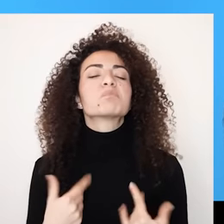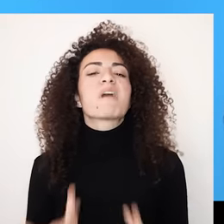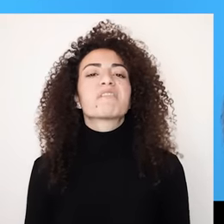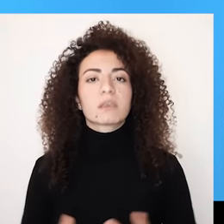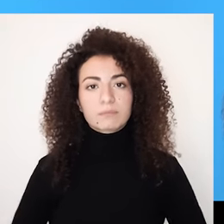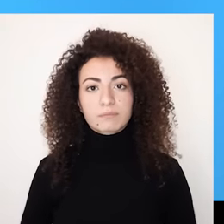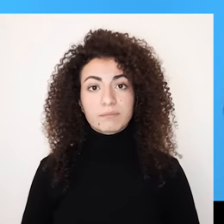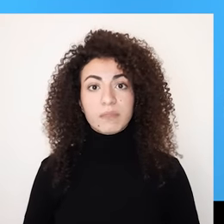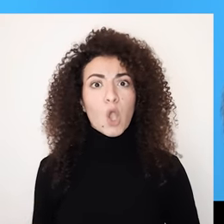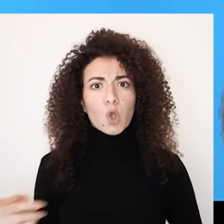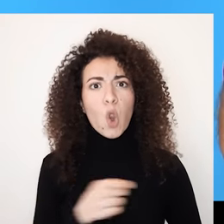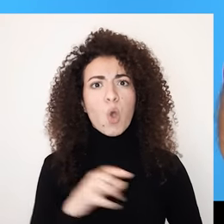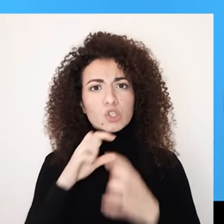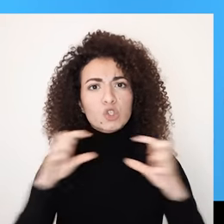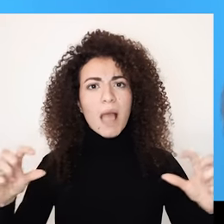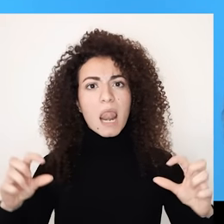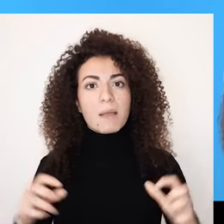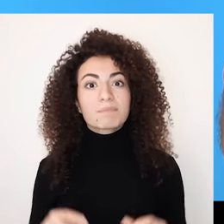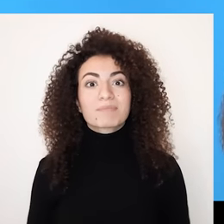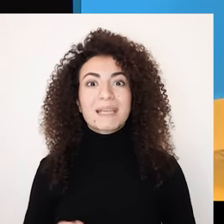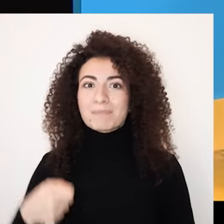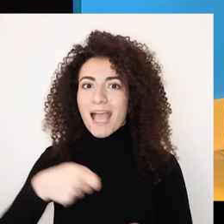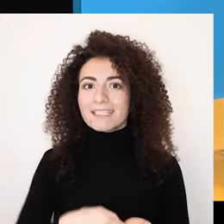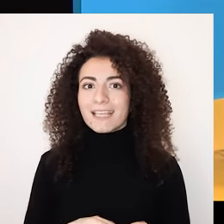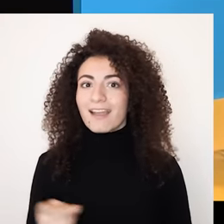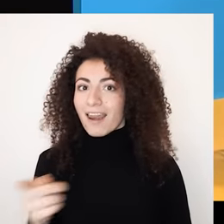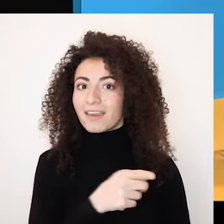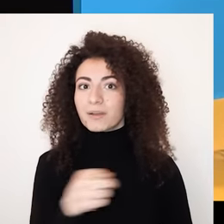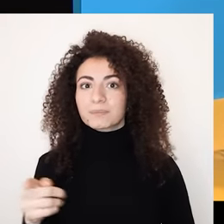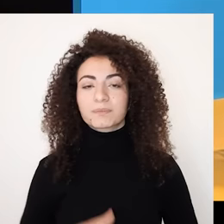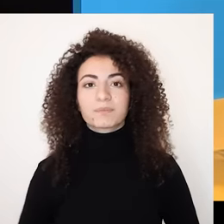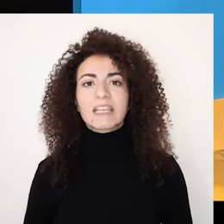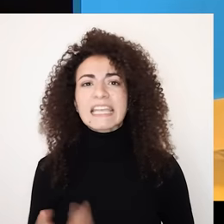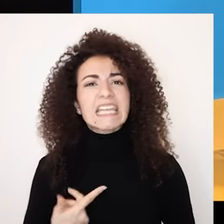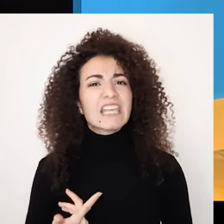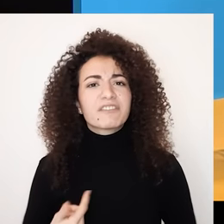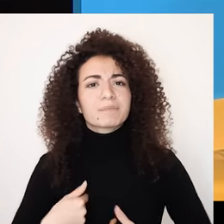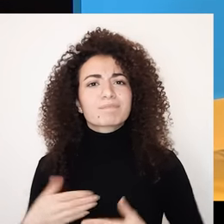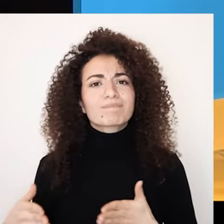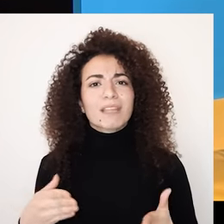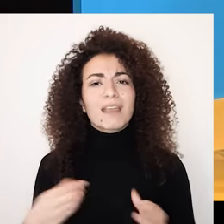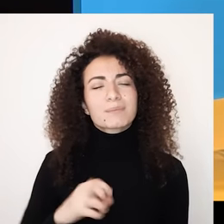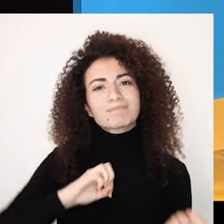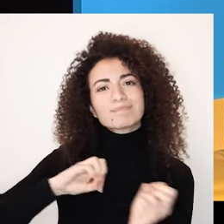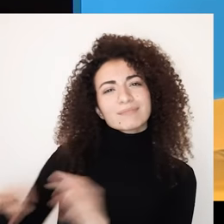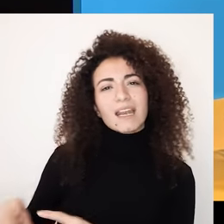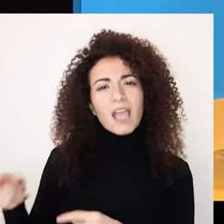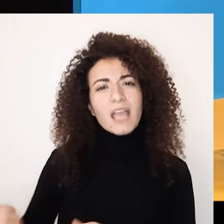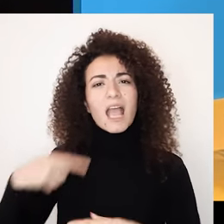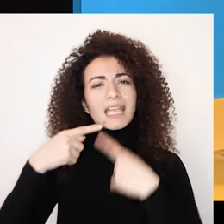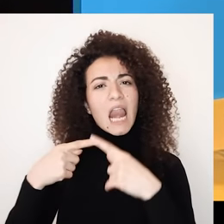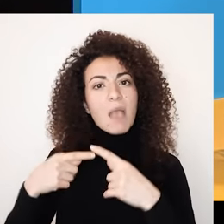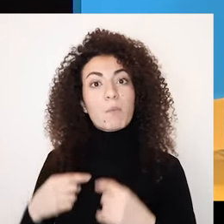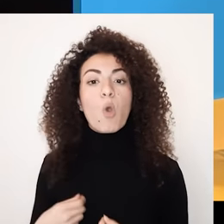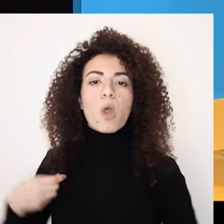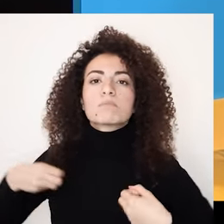القاسية ممكن تلمس كل إمرأة معنا اليوم بطريقة أو بأخرى كيف ممكن التخلص من الأحكام المسبقة لتنمية الحرية الداخلية